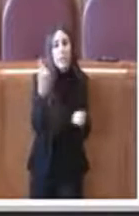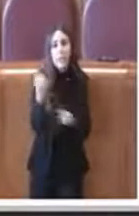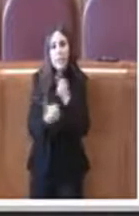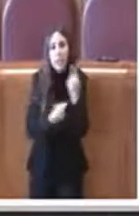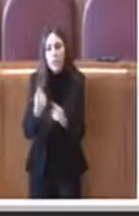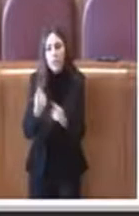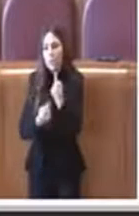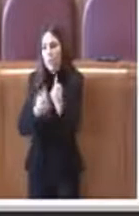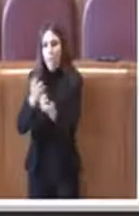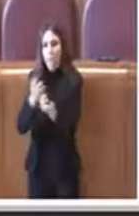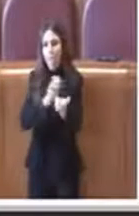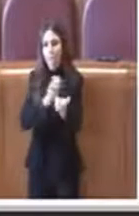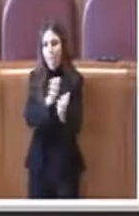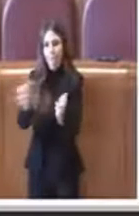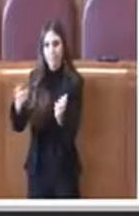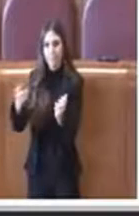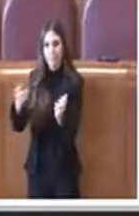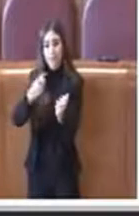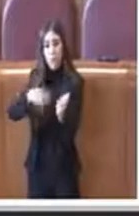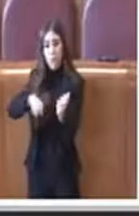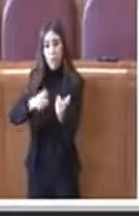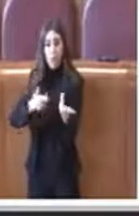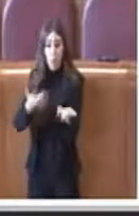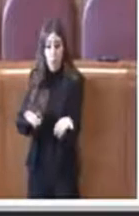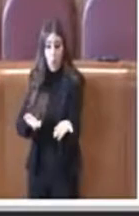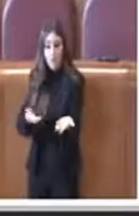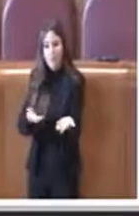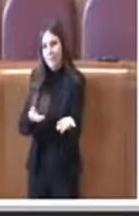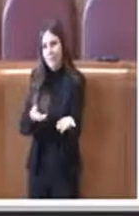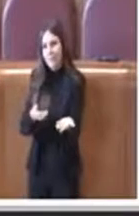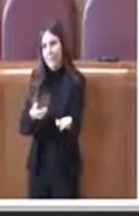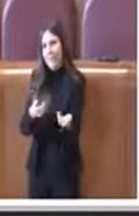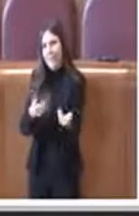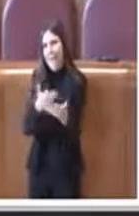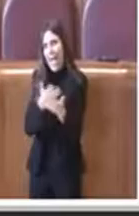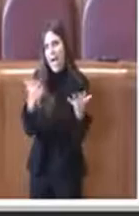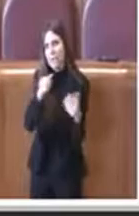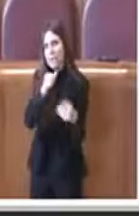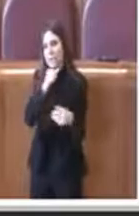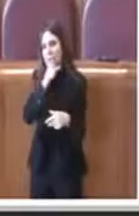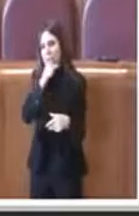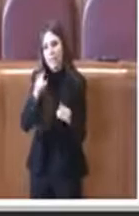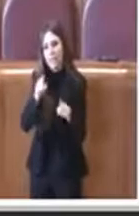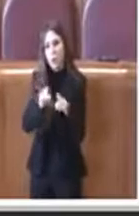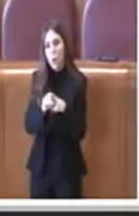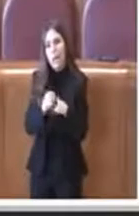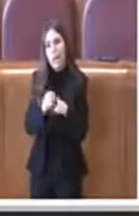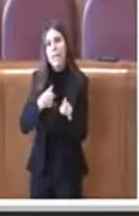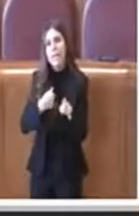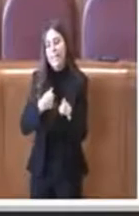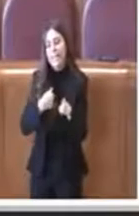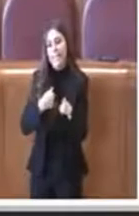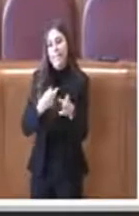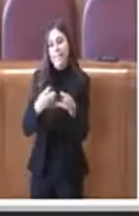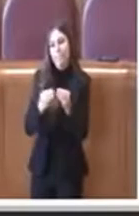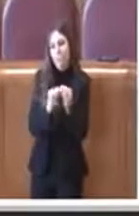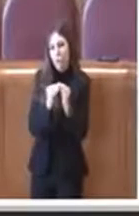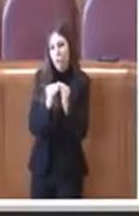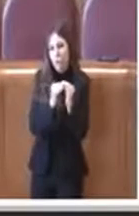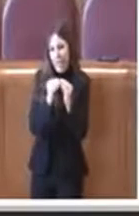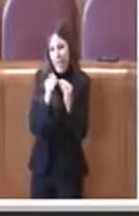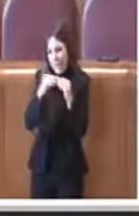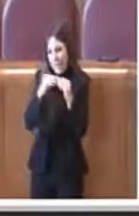che poi a questo punto si è dovuto necessariamente andare a cercare di ripianare e dover sistemare anche